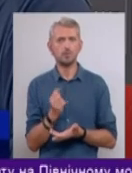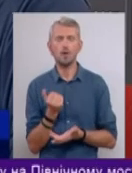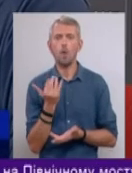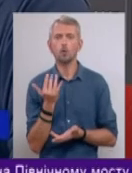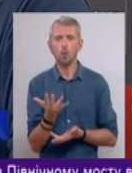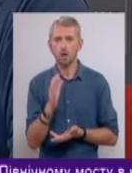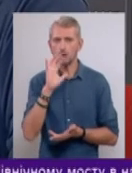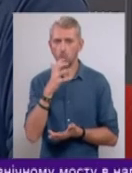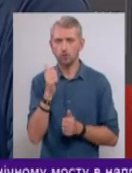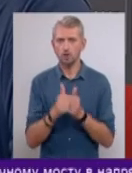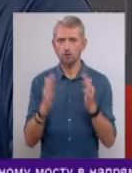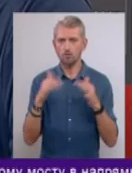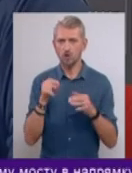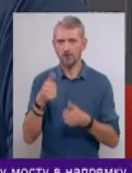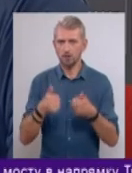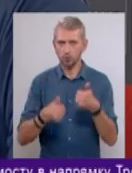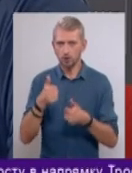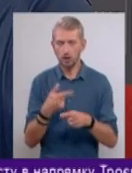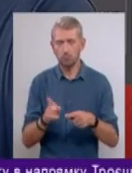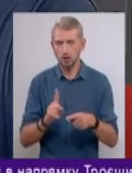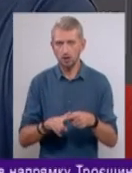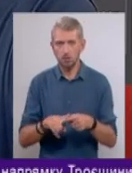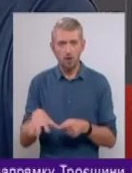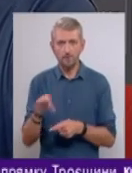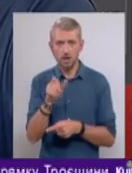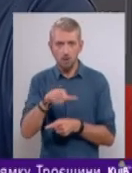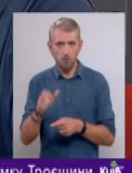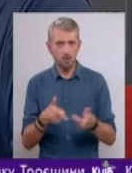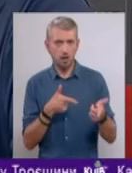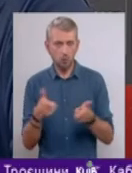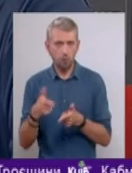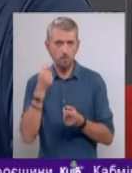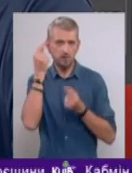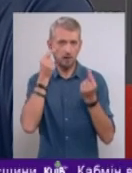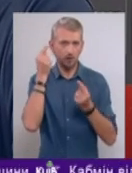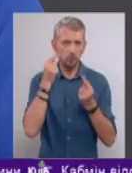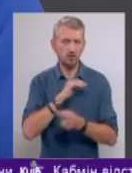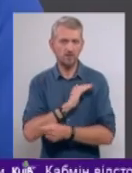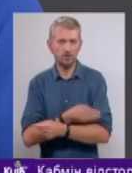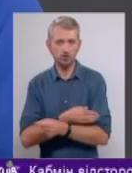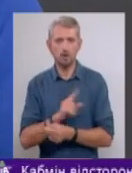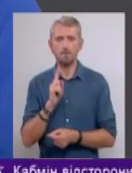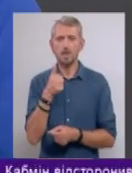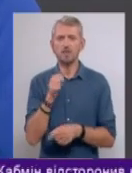серйозен кожний матч в цьому турніре, тому всі хлопці готові психологічні, фізичні.